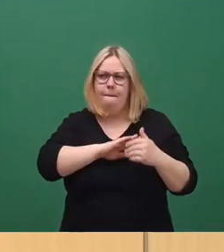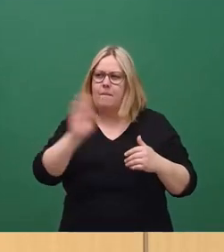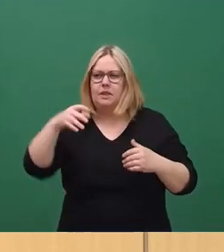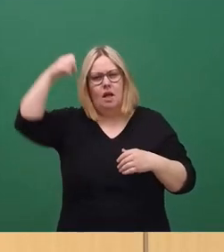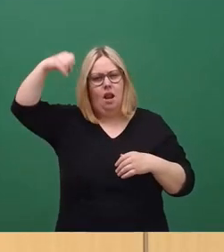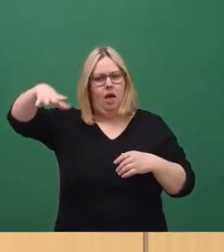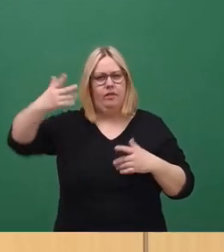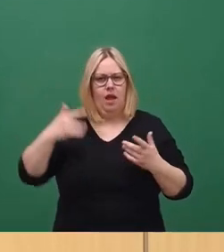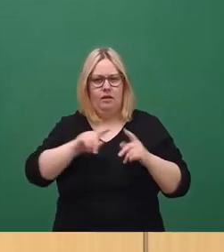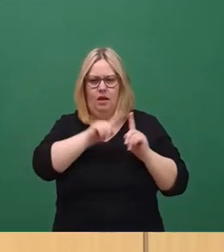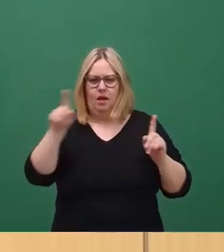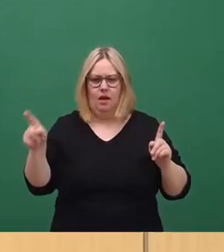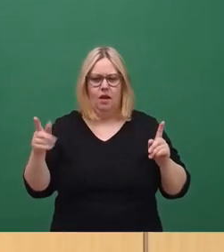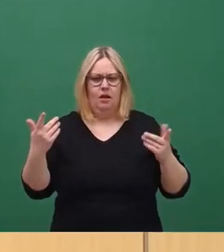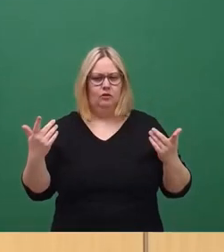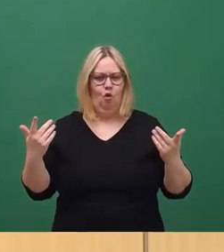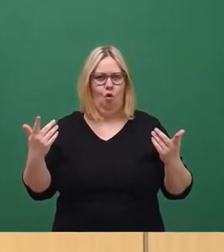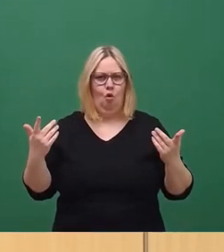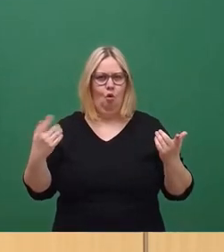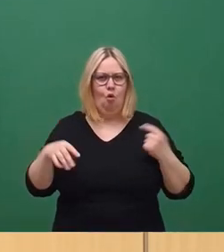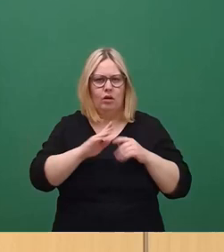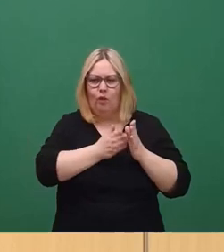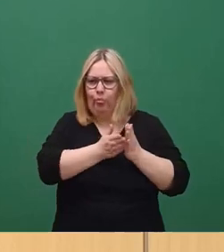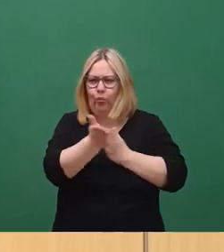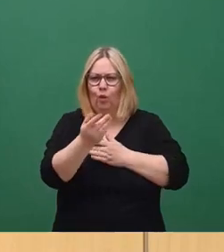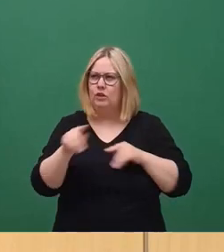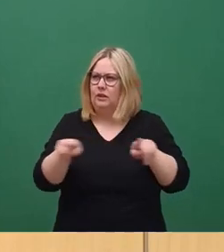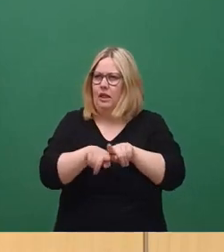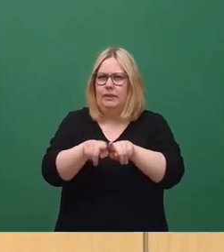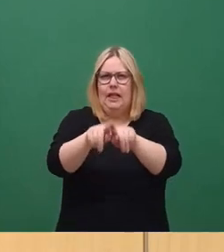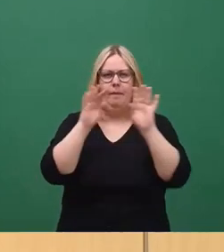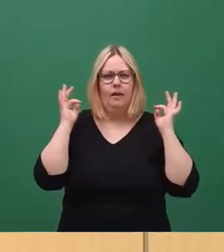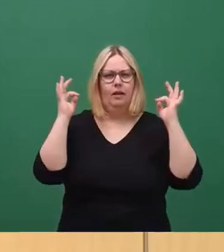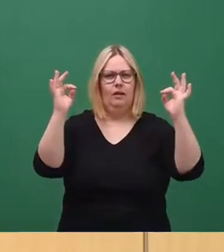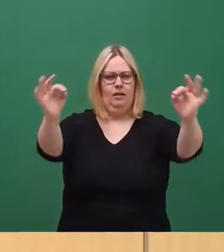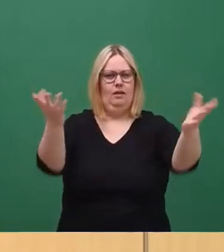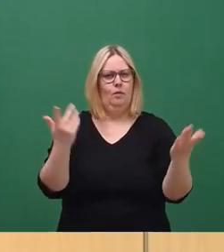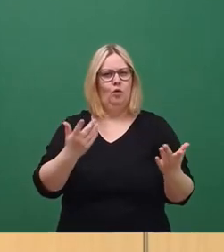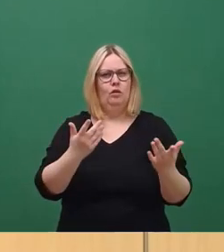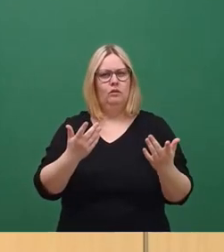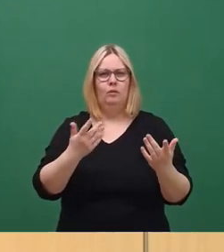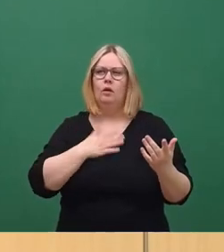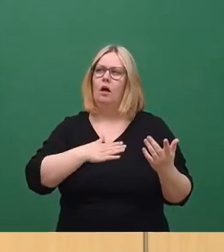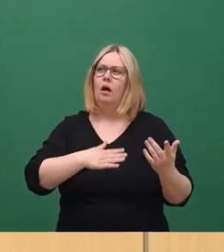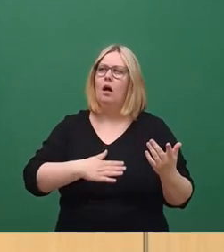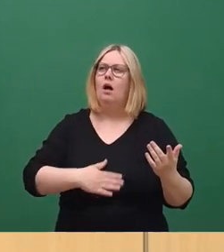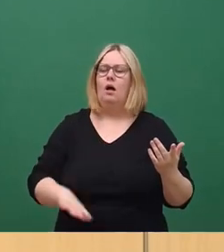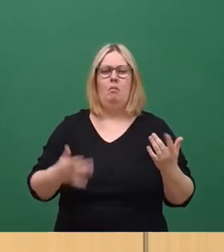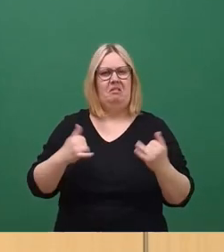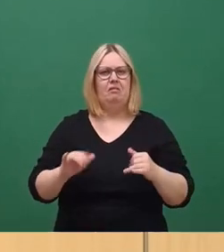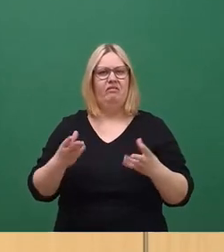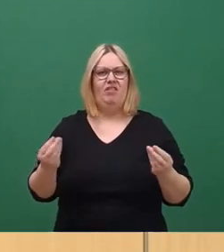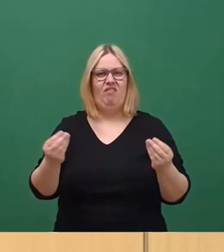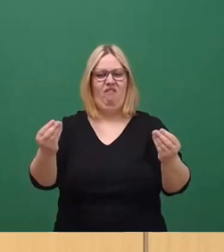Nudelturm oder heute was ganz anderes auf der anderen Seite hin. Das hat eine Qualität, da hat man geschwiegen, als das in den letzten Jahren verschwunden ist.